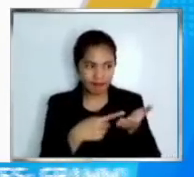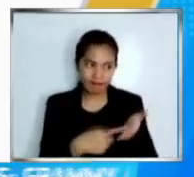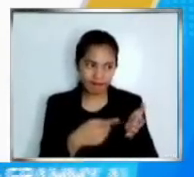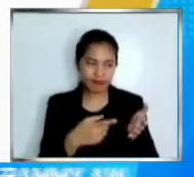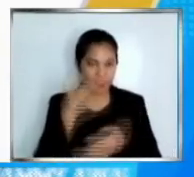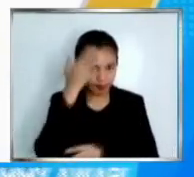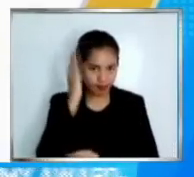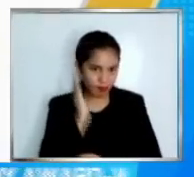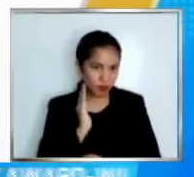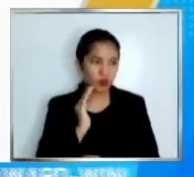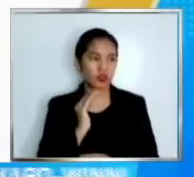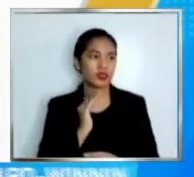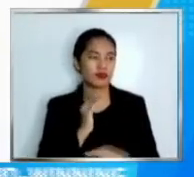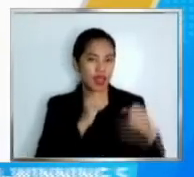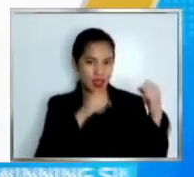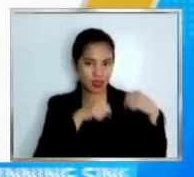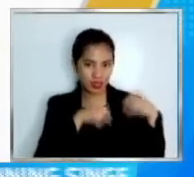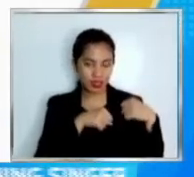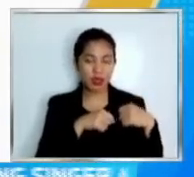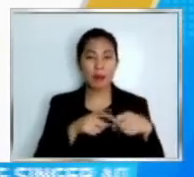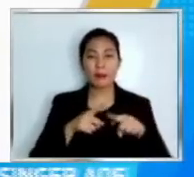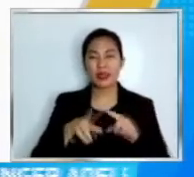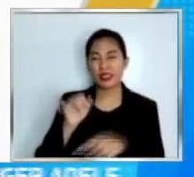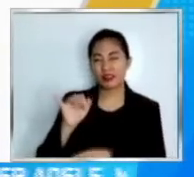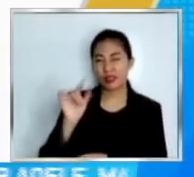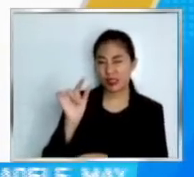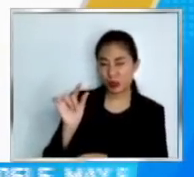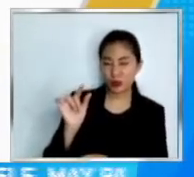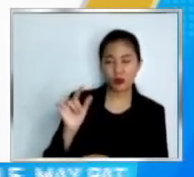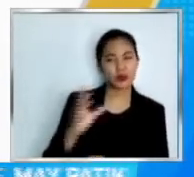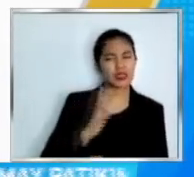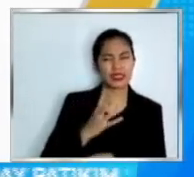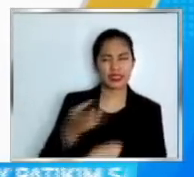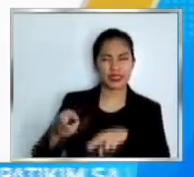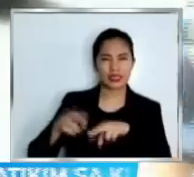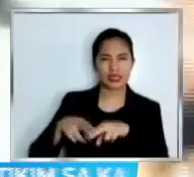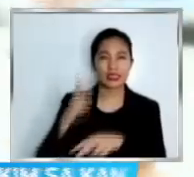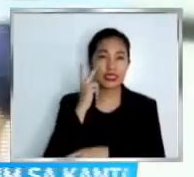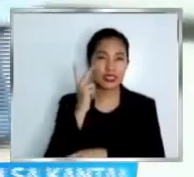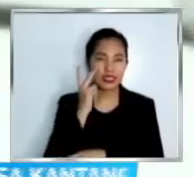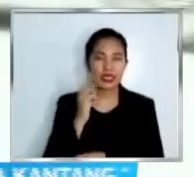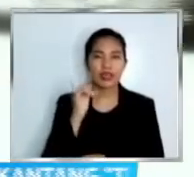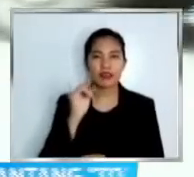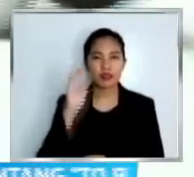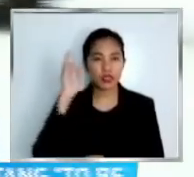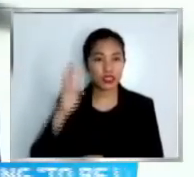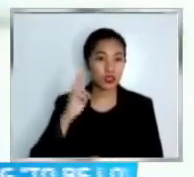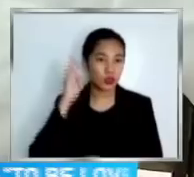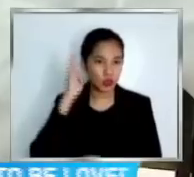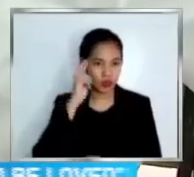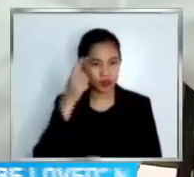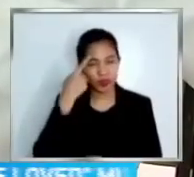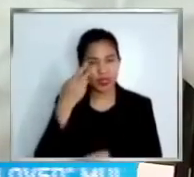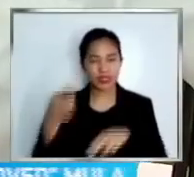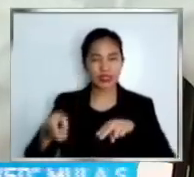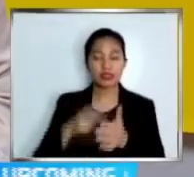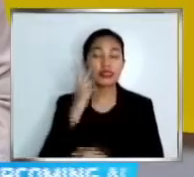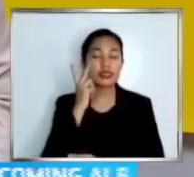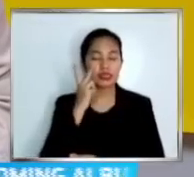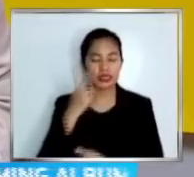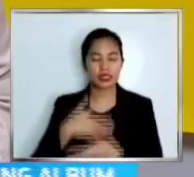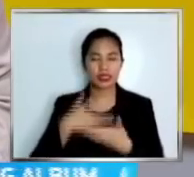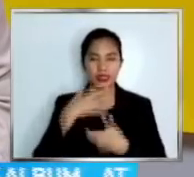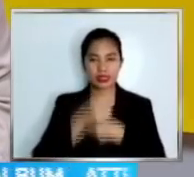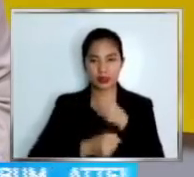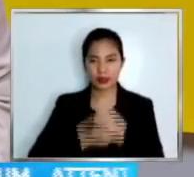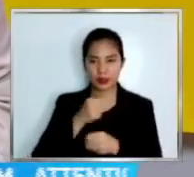titignan natin kung yung justification nila for the increase next year. Bruna Treyas, GMA News. Sa